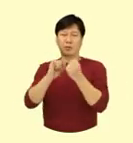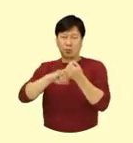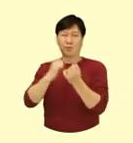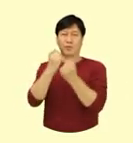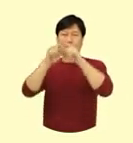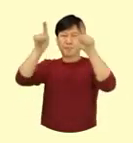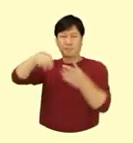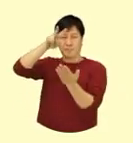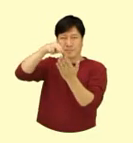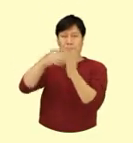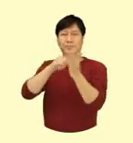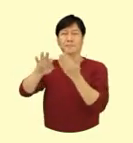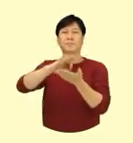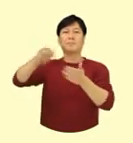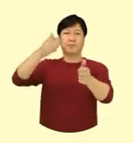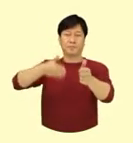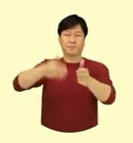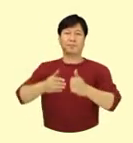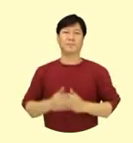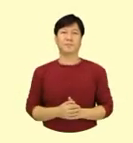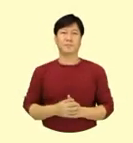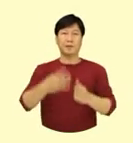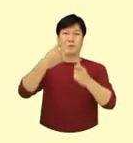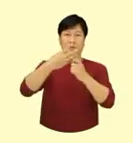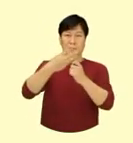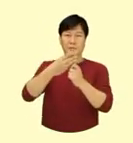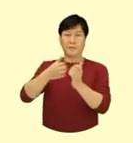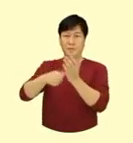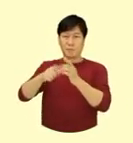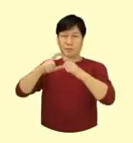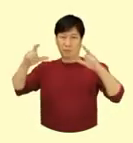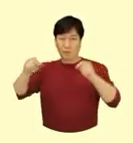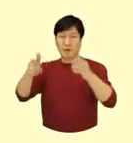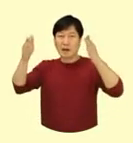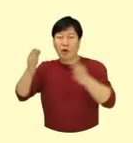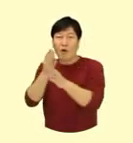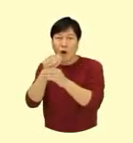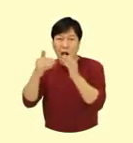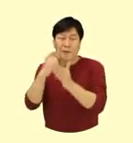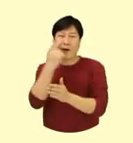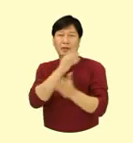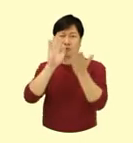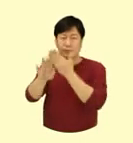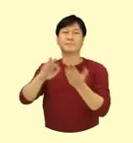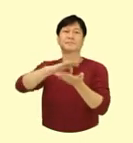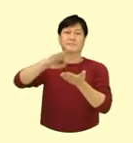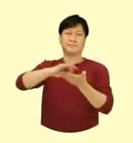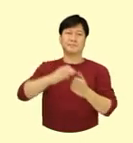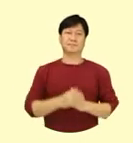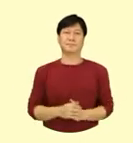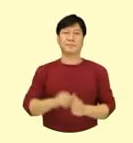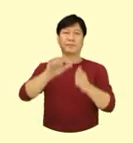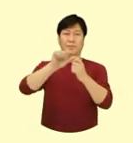사용하도록 합니다. 제품의 사용기한을 반드시 확인 후 사용합니다. 의료용 또는